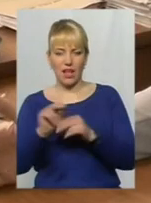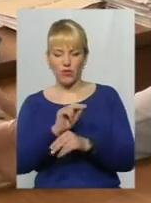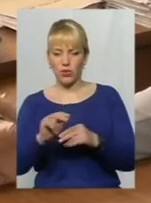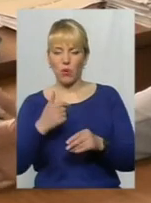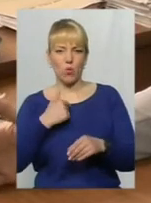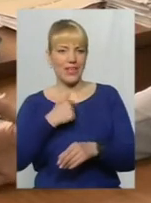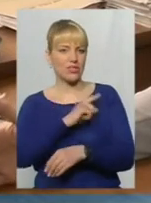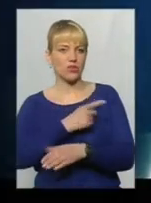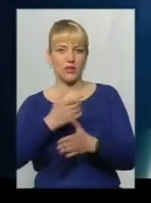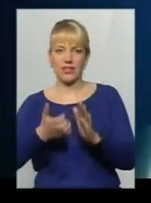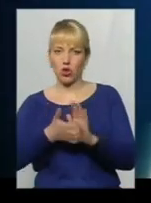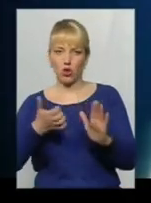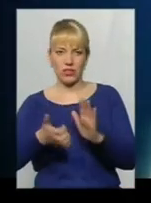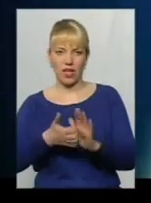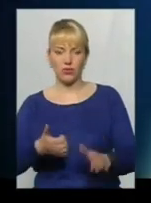року зробити якомога більше.